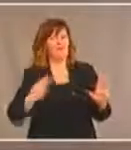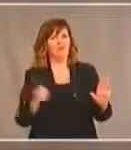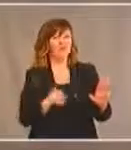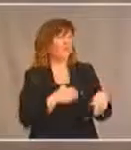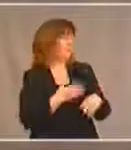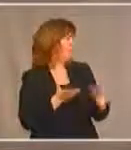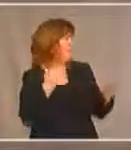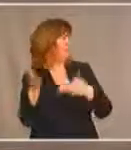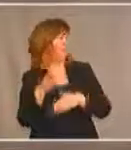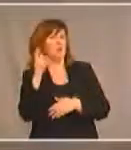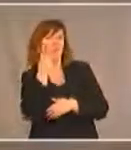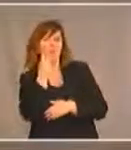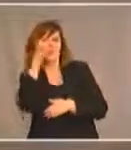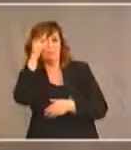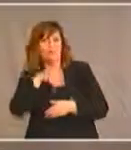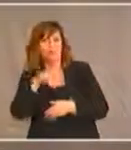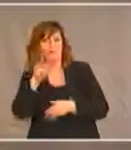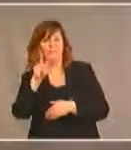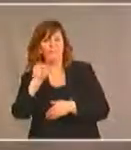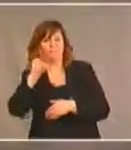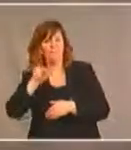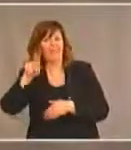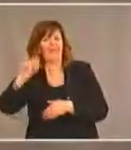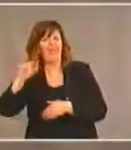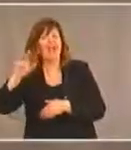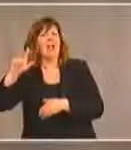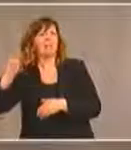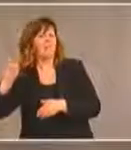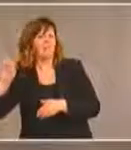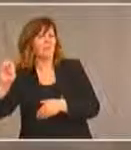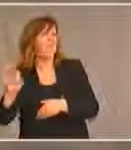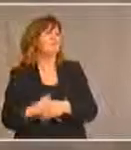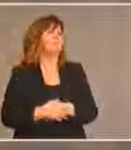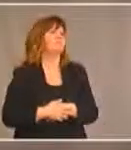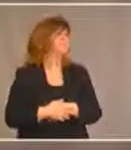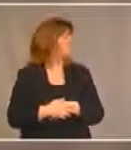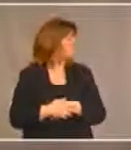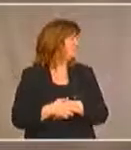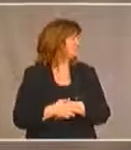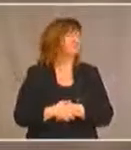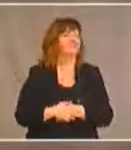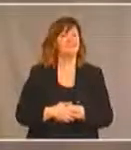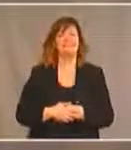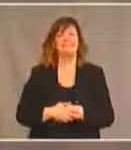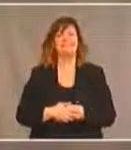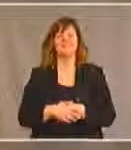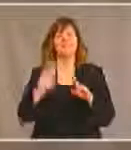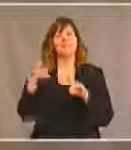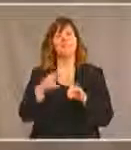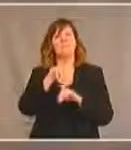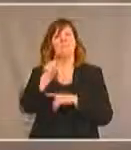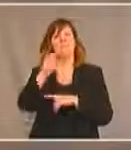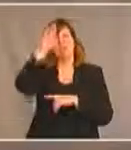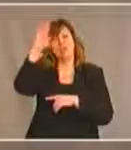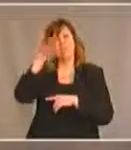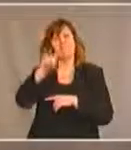et on va remplir votre verre d'eau et je vais poser la prochaine question au chef Paul. On